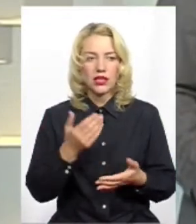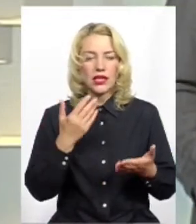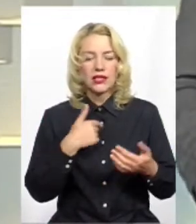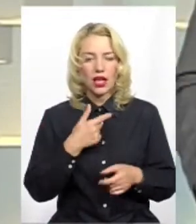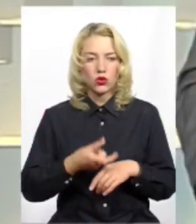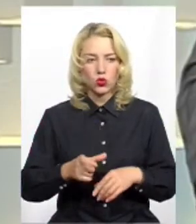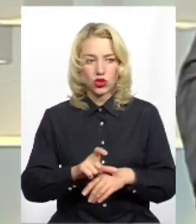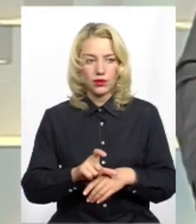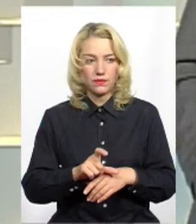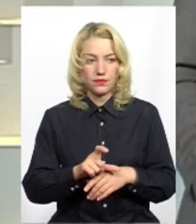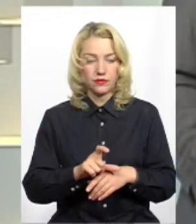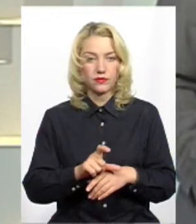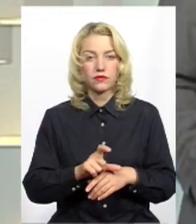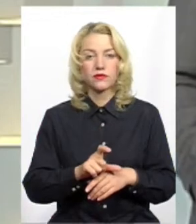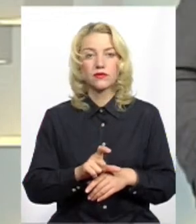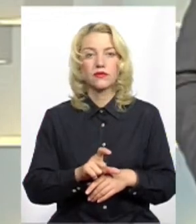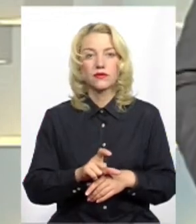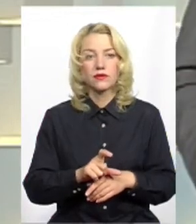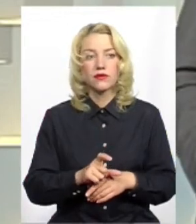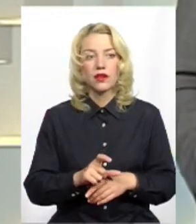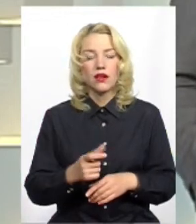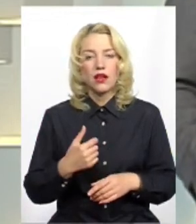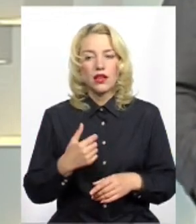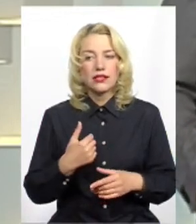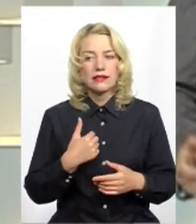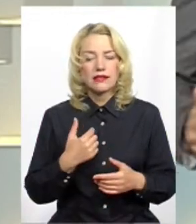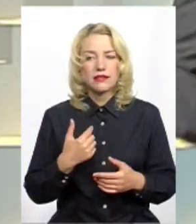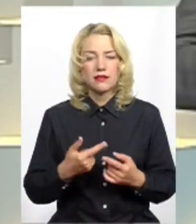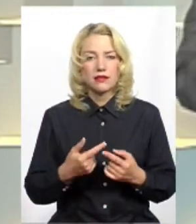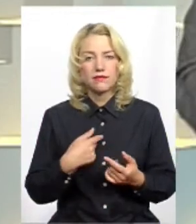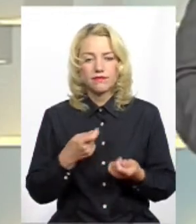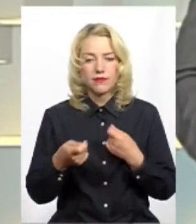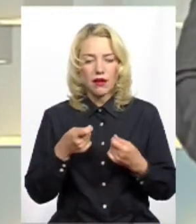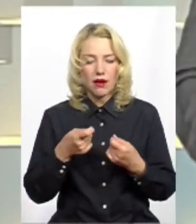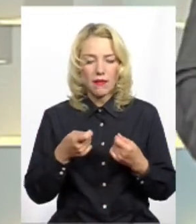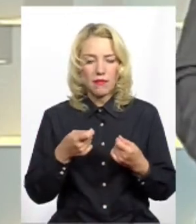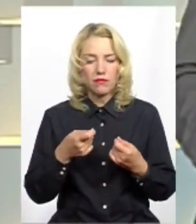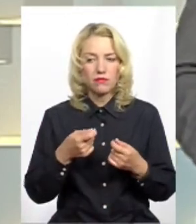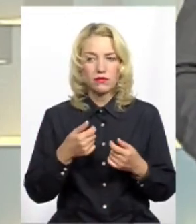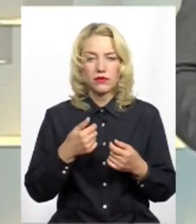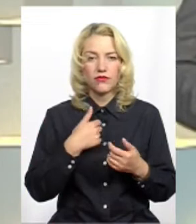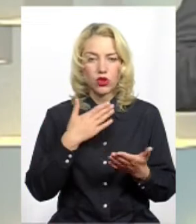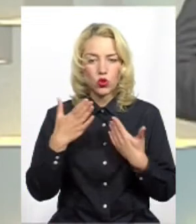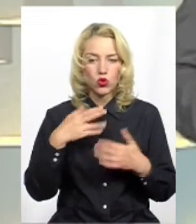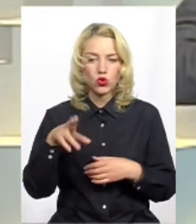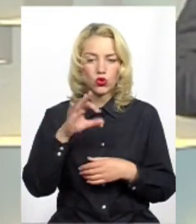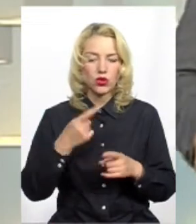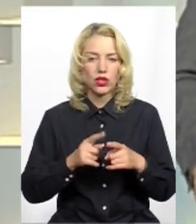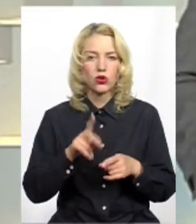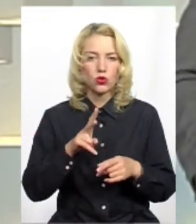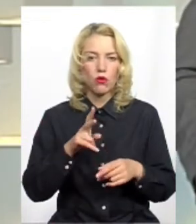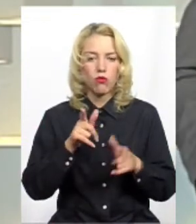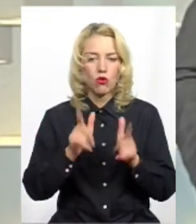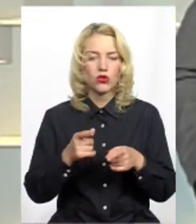Я дуже, ну, знаєте, зустрого відношуюся до тих, хто вже погоджується на цей експеримент. Тому медицина